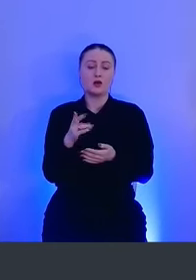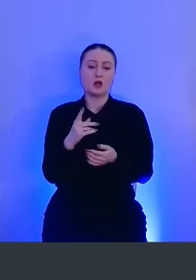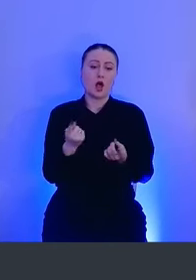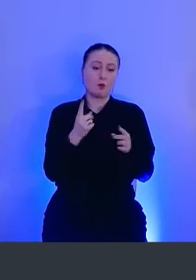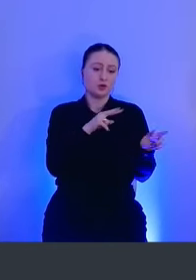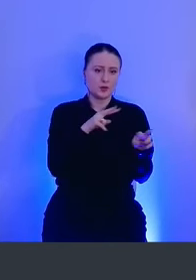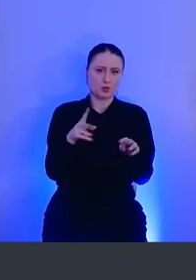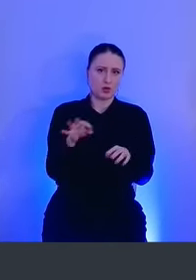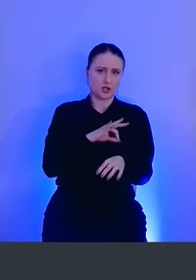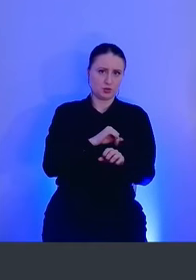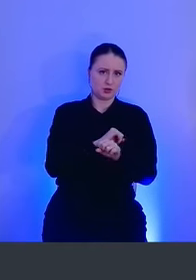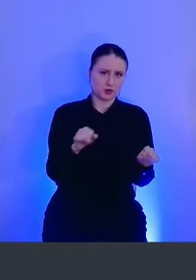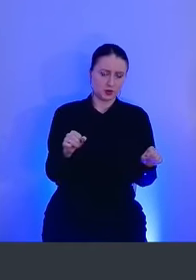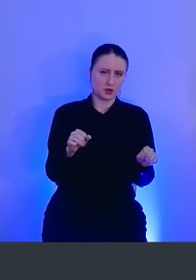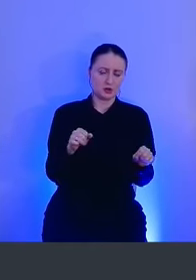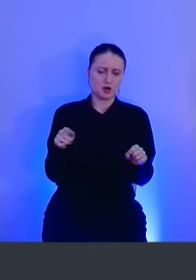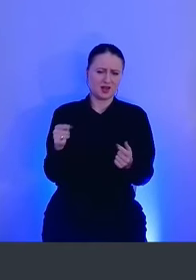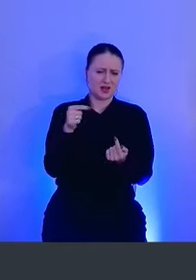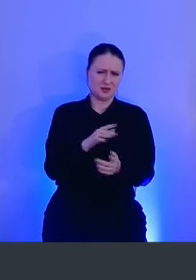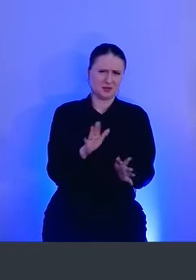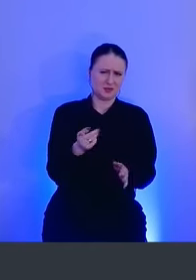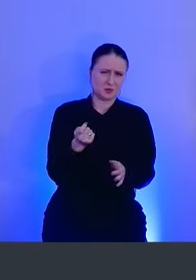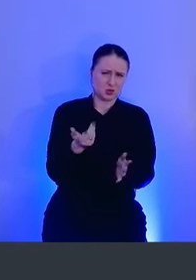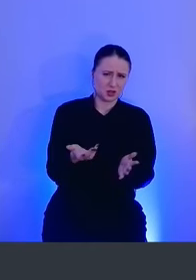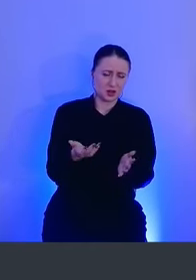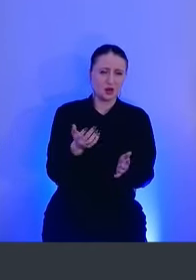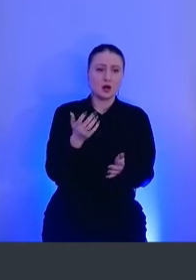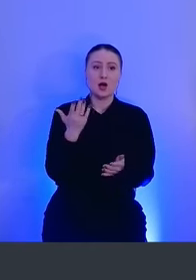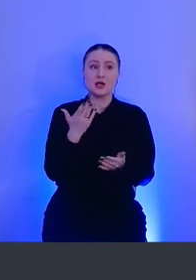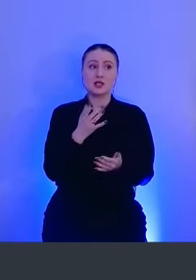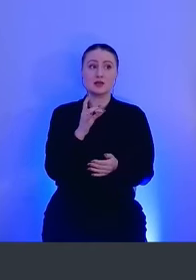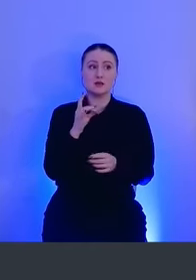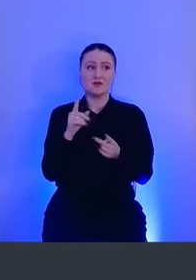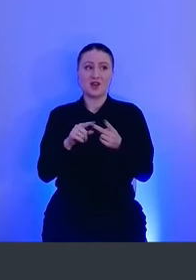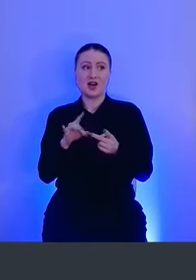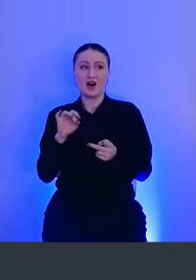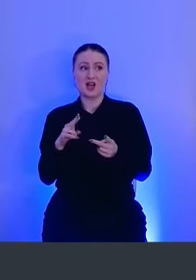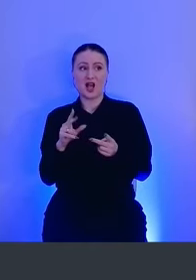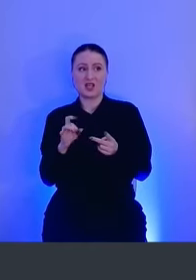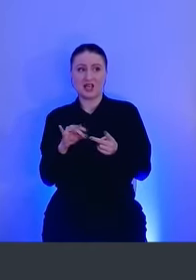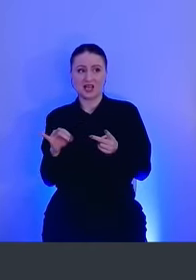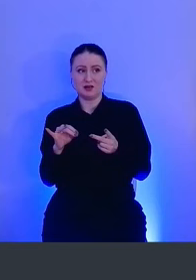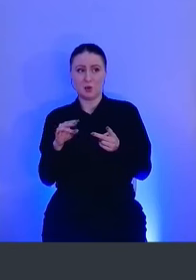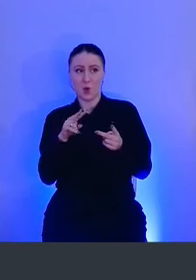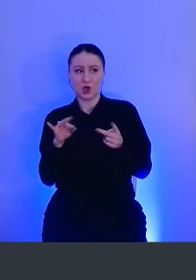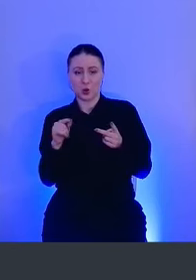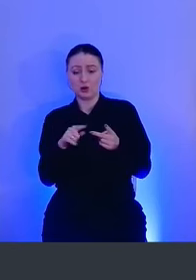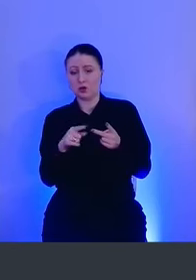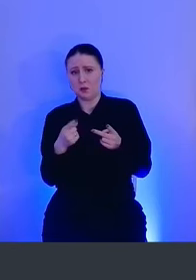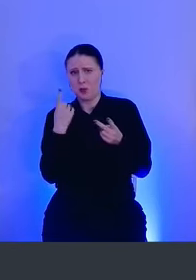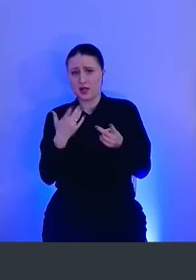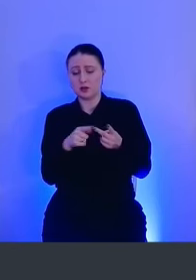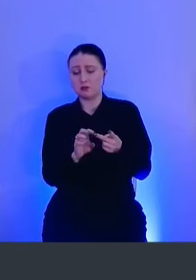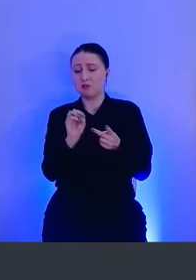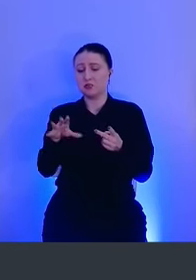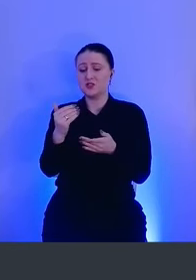мониторинга. То есть они не совсем предназначены для этого. Если с RedConnery Mac Monitor довольно все понятно, это просто агент, который ты закинул на